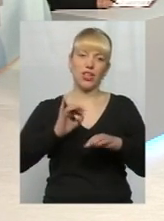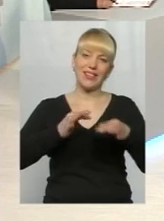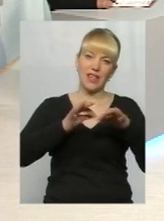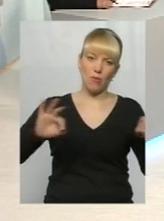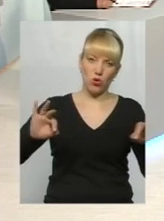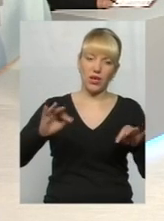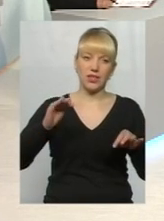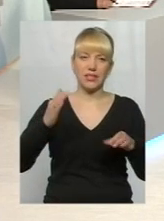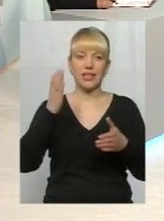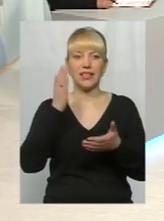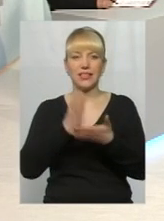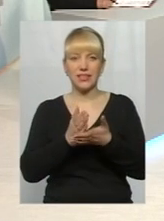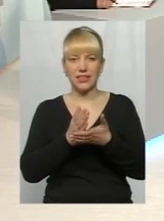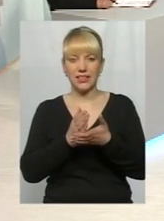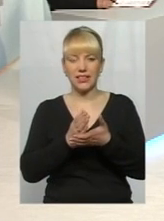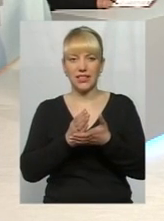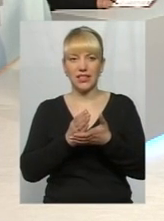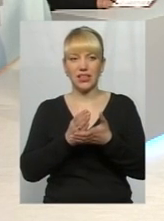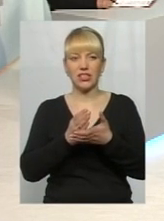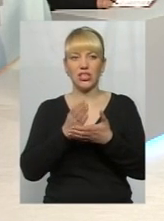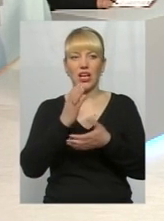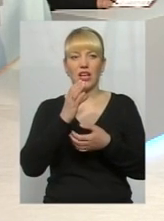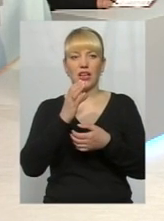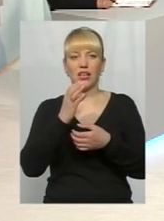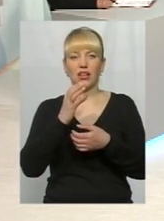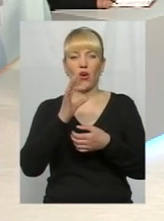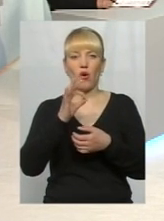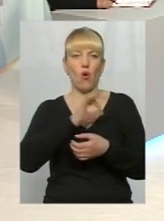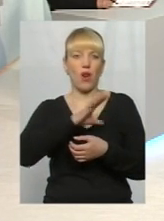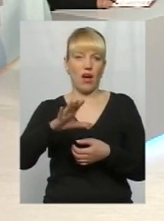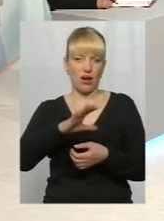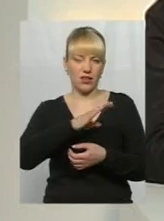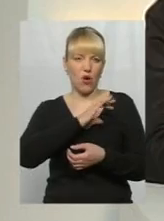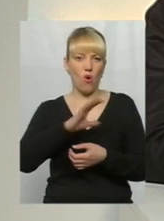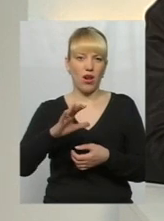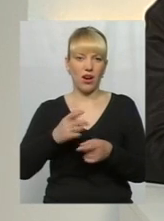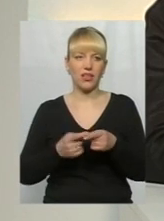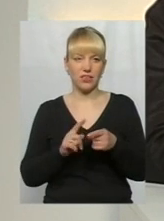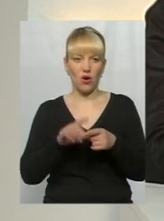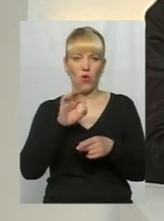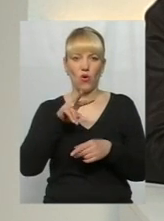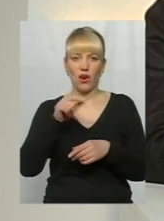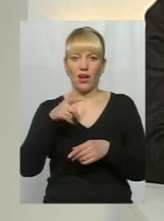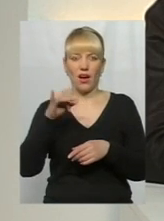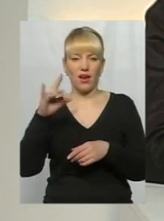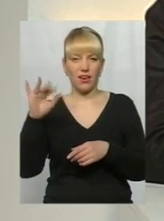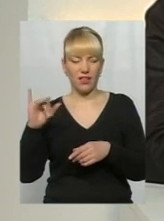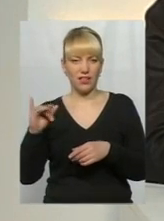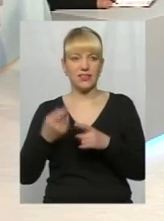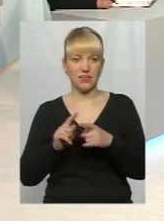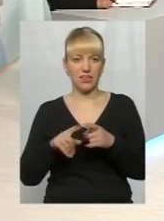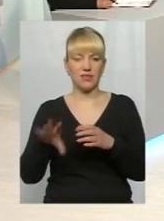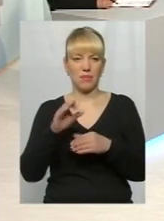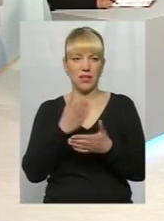переходу є ще проміжна ланка, крім авторитаризму, це олігархія. Оце, мабуть, та ланка, на якій зараз ми знаходимося.